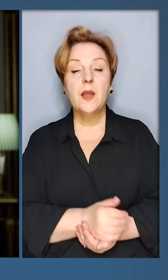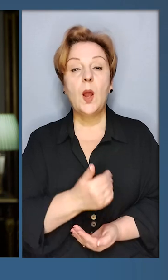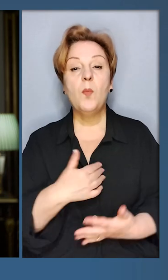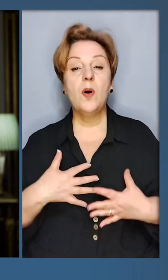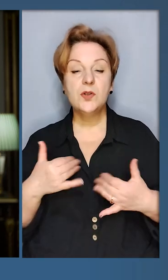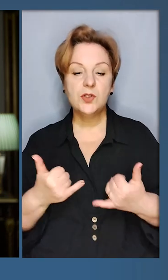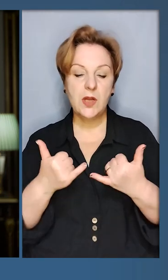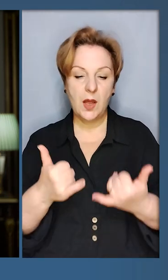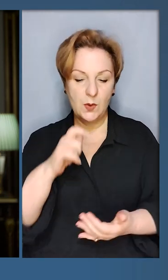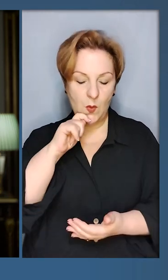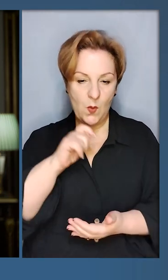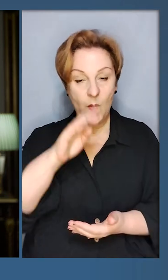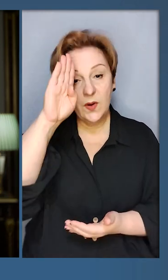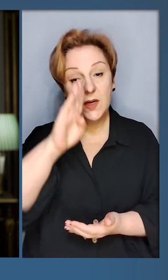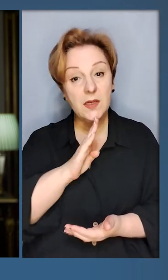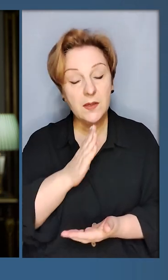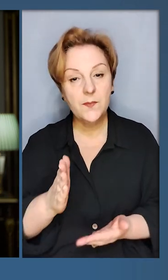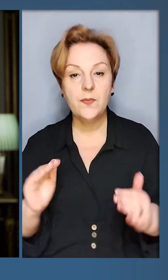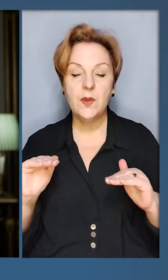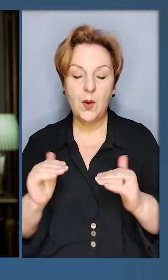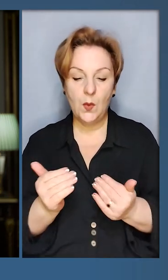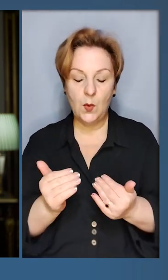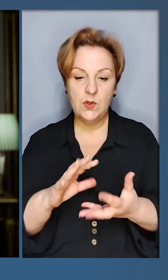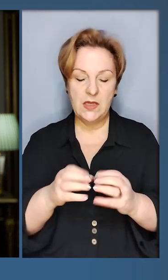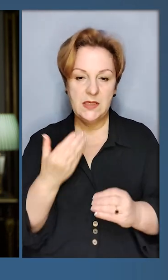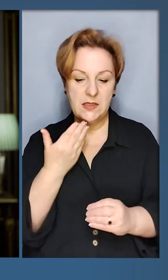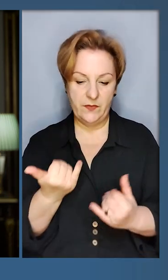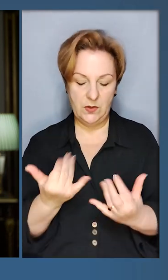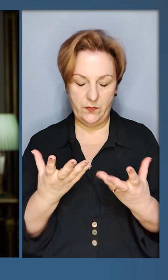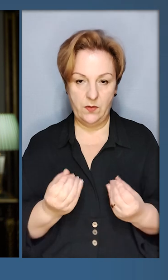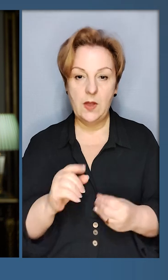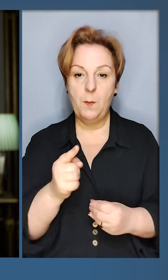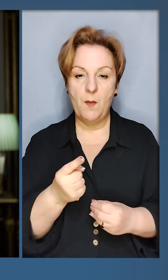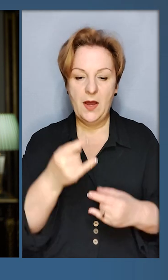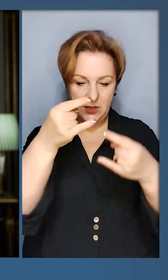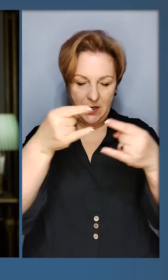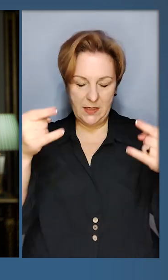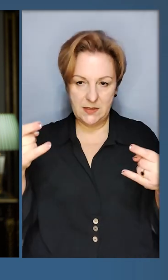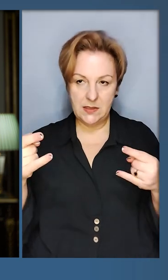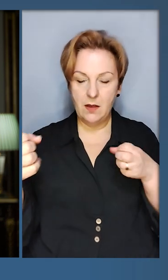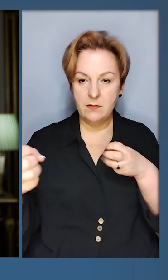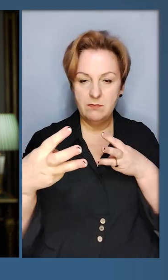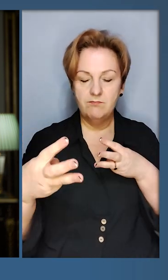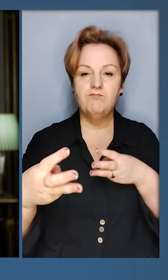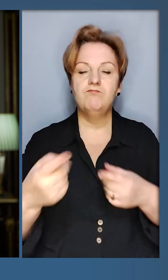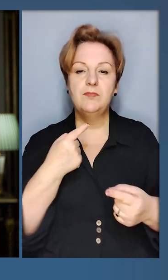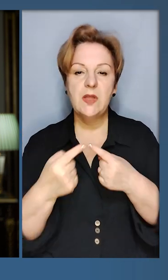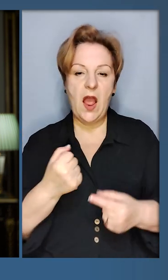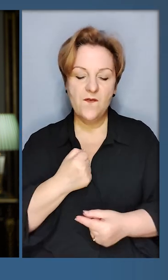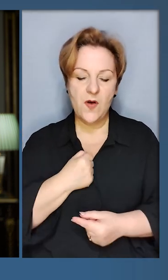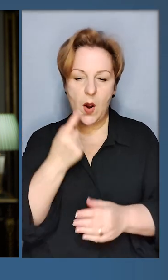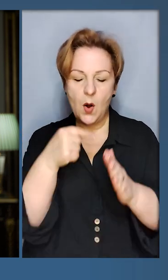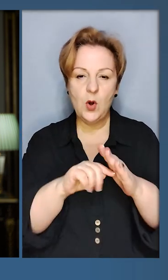Бажаю здоров'я, шановні українці-українки! Короткий звіт за цей день. Перший селектор. Військові, розвідка,